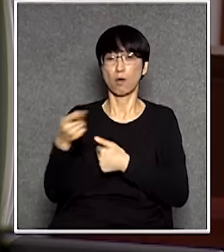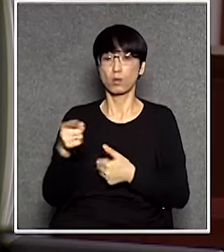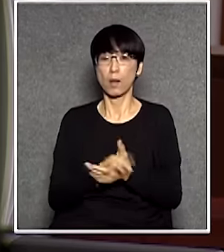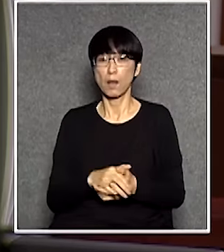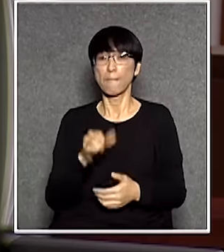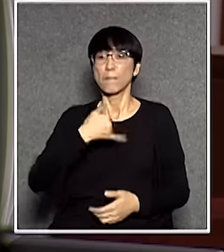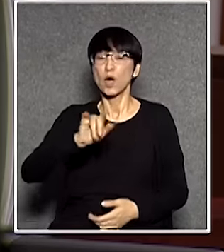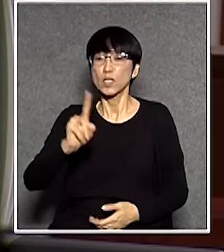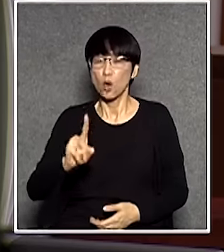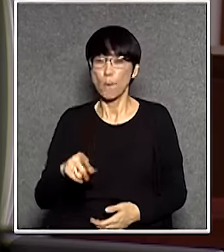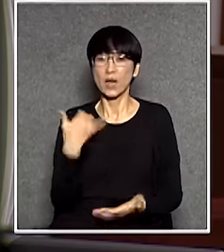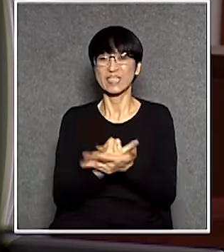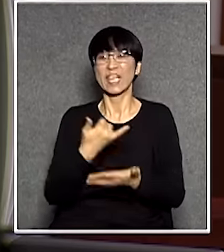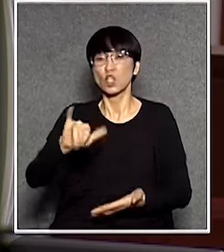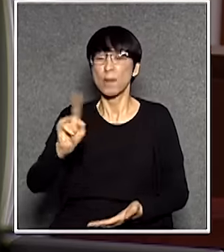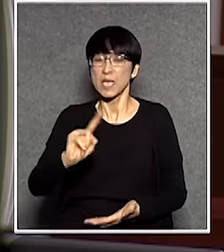去了哪裡不是死了去哪裡